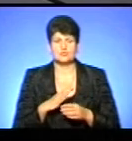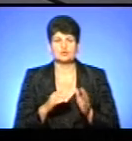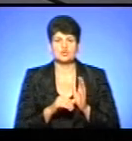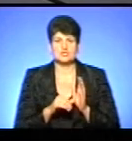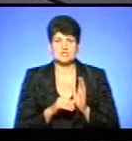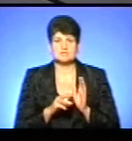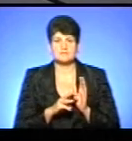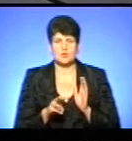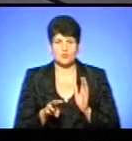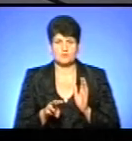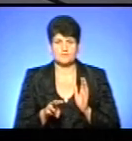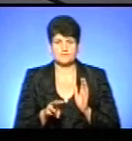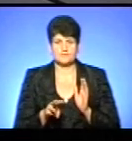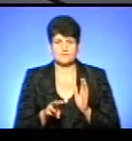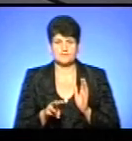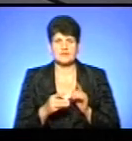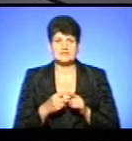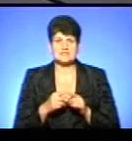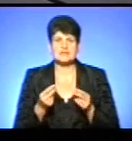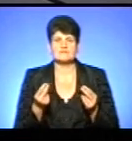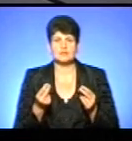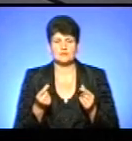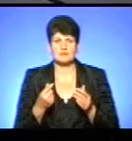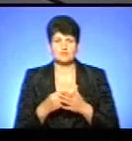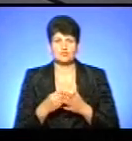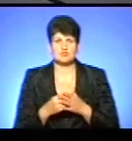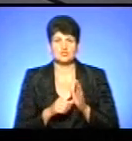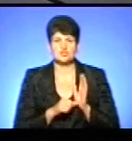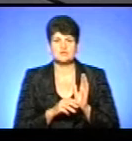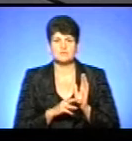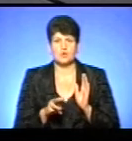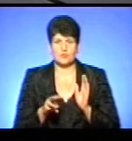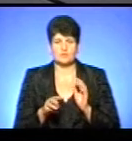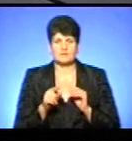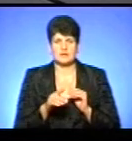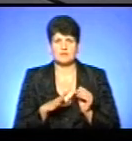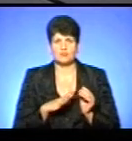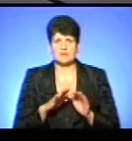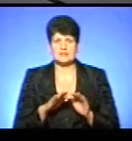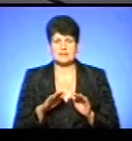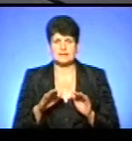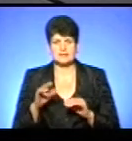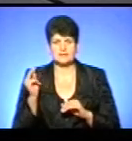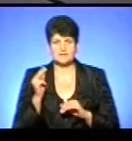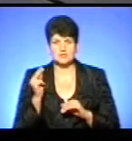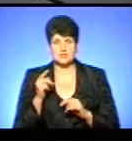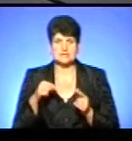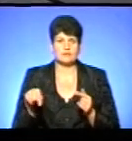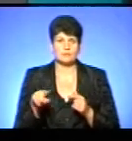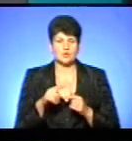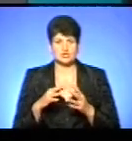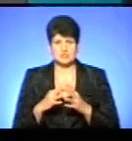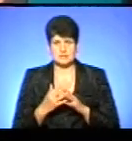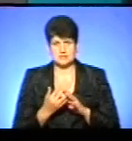мільйонів – це фінансування, бюджет 6 мільйонів, а там були діти, які вчилися з навколишніх сіл.